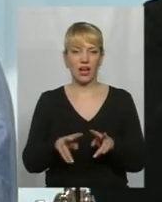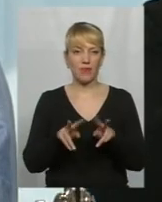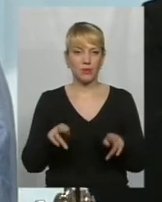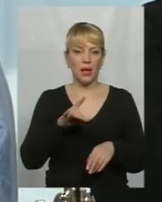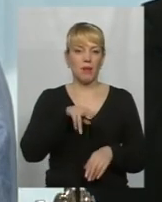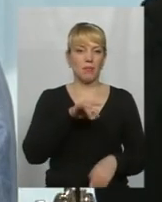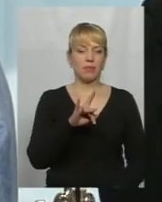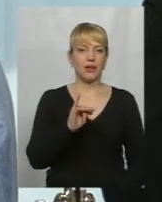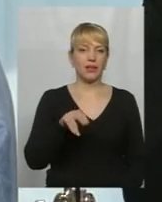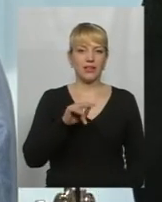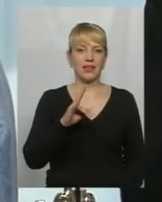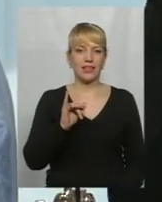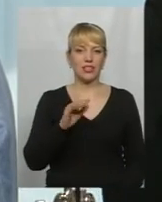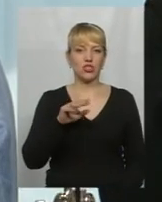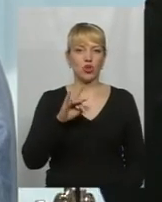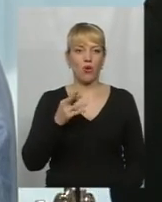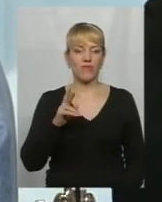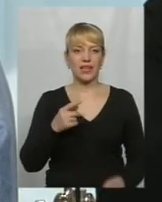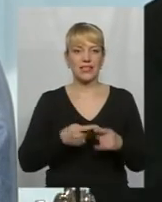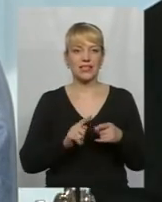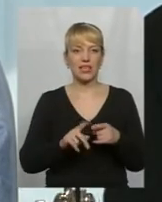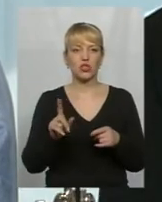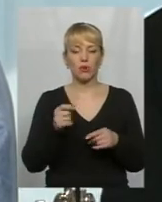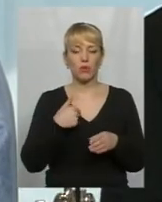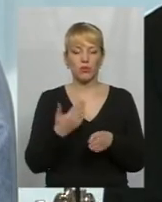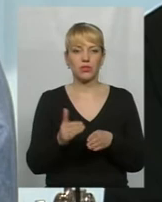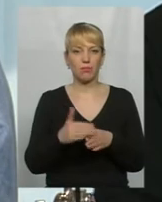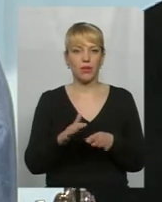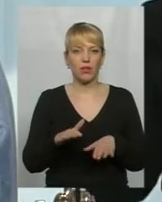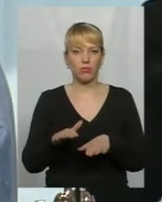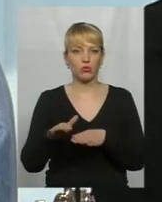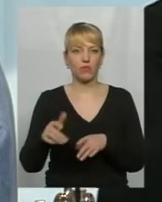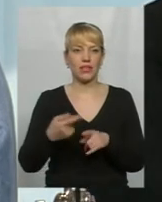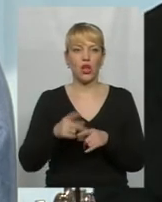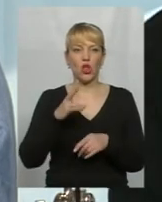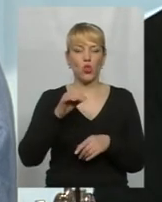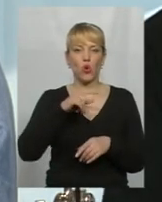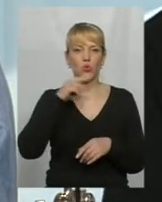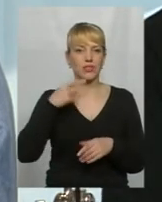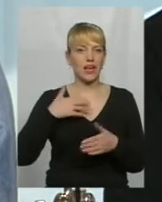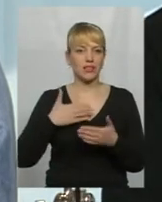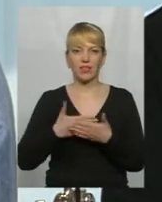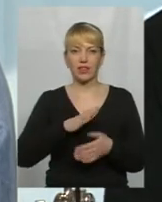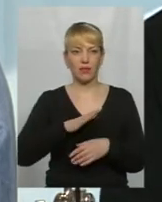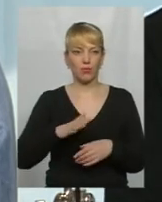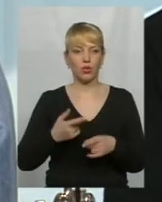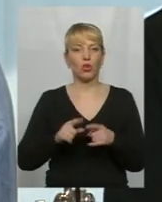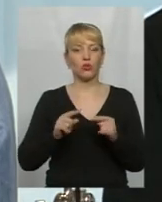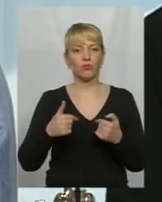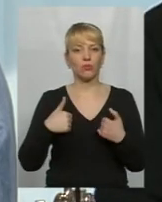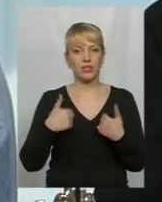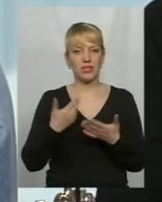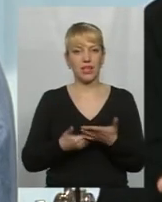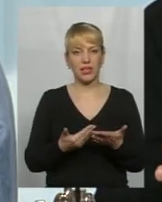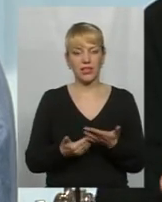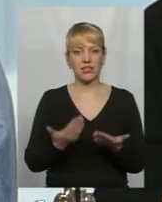районів, до чого ми потихеньку просувалися, але Росія це не активізувала оці питання. Тому мені здається, що